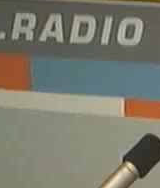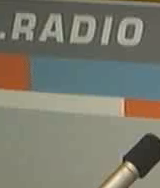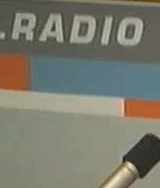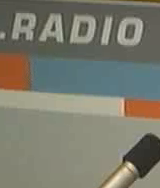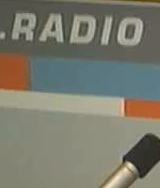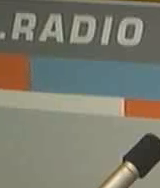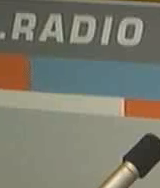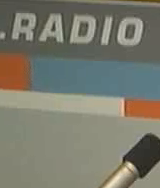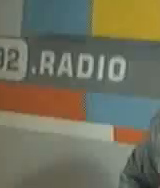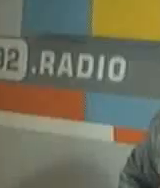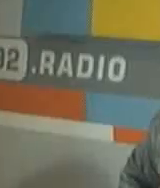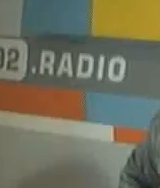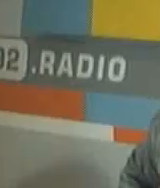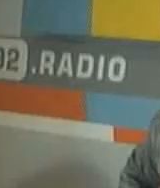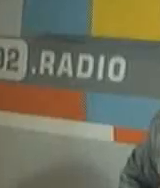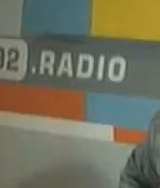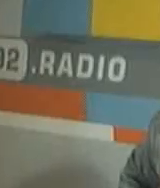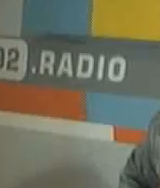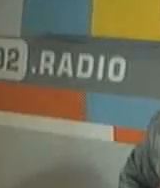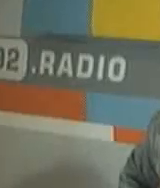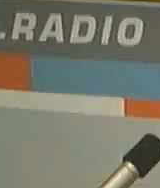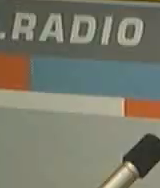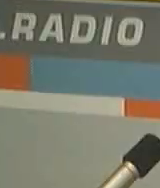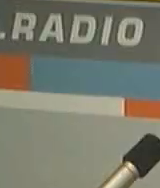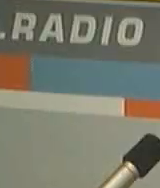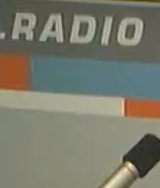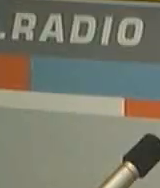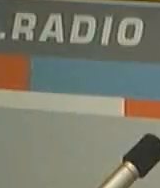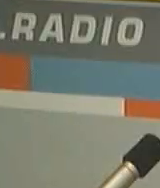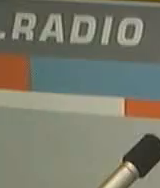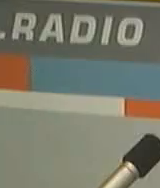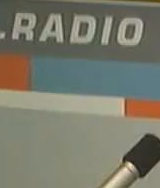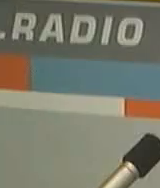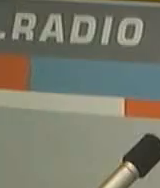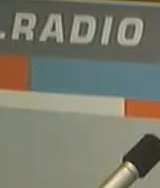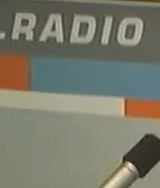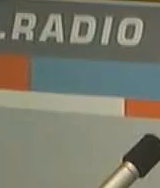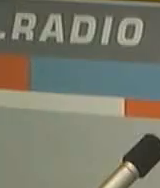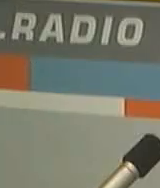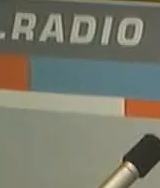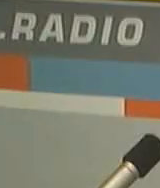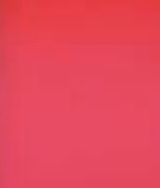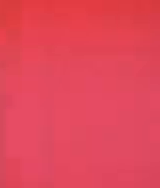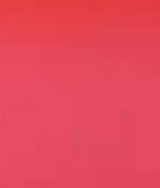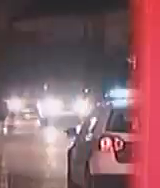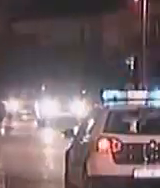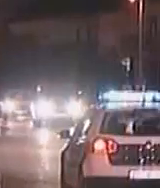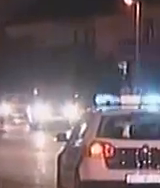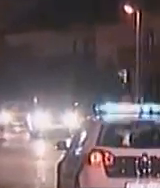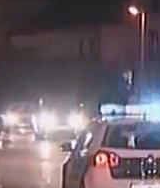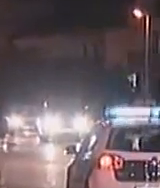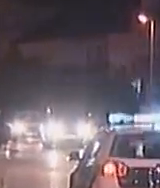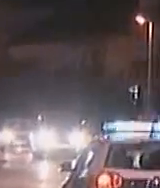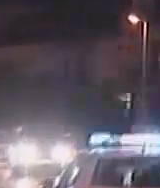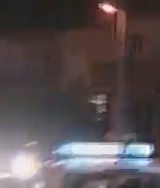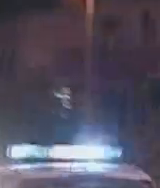Protive osvajanju zakona o racionalizaciji, broje zaposlenih u državnoj administraciji potvrdio za B92 Ljubisa Vorbović. Osobničeni